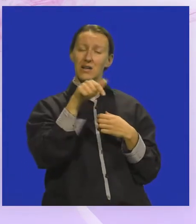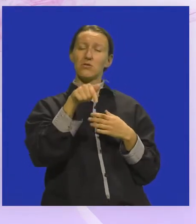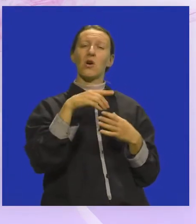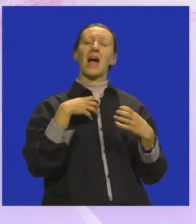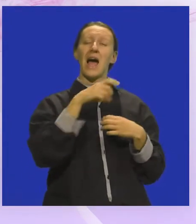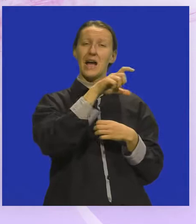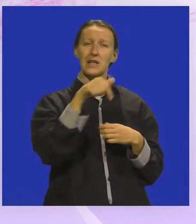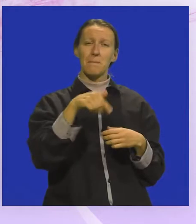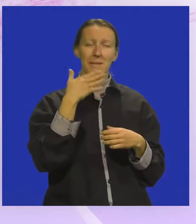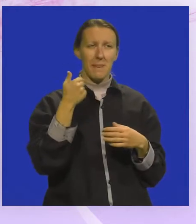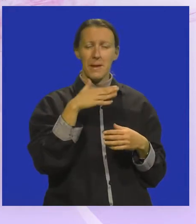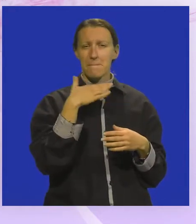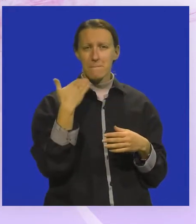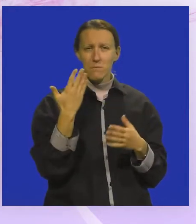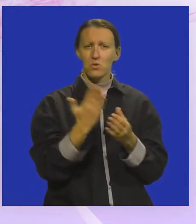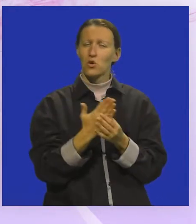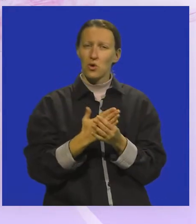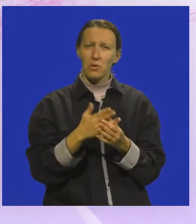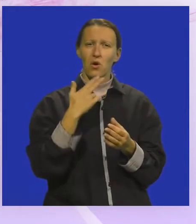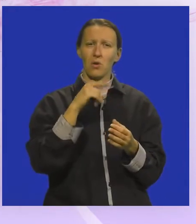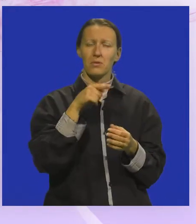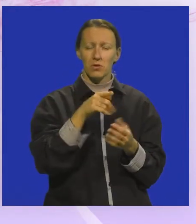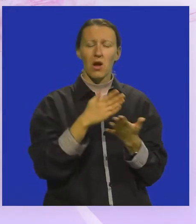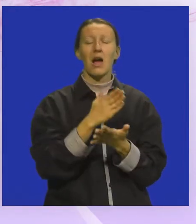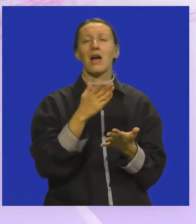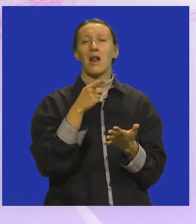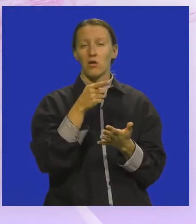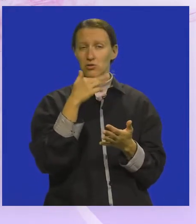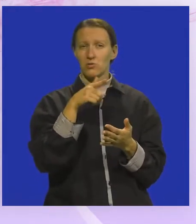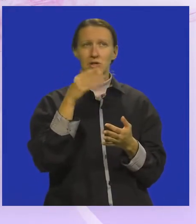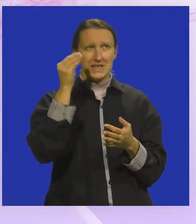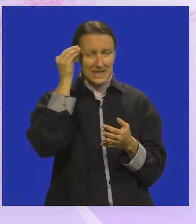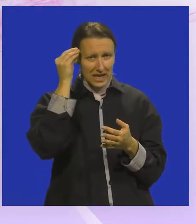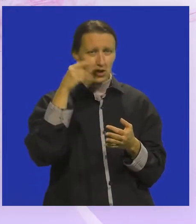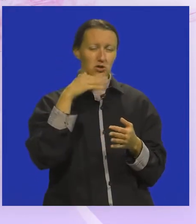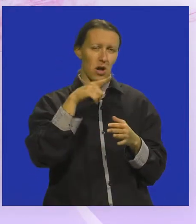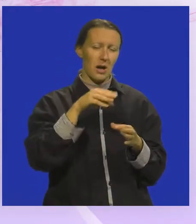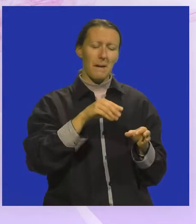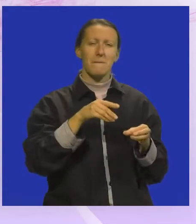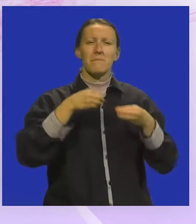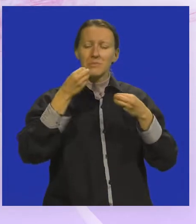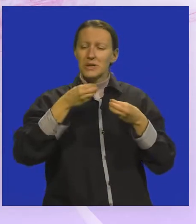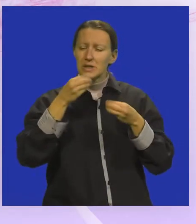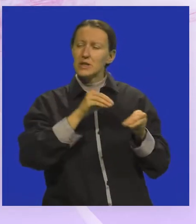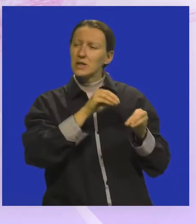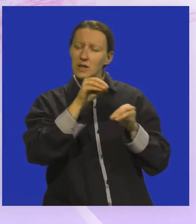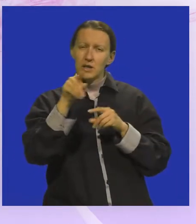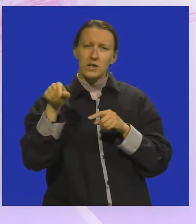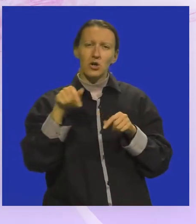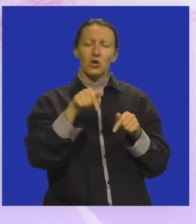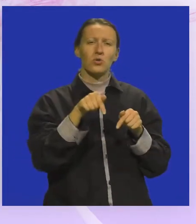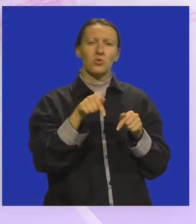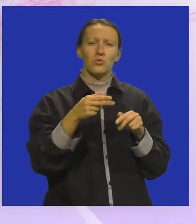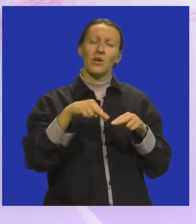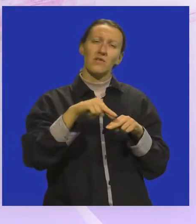tom kazalištu mi nemamo jako puno dokumenta, tako ima bi to, ali uglavnom ono što su sjećanje, što se prenijelo, znači uglavnom su se tu